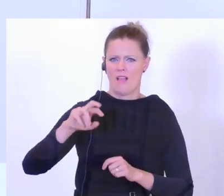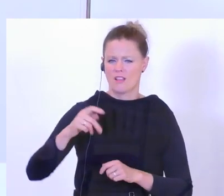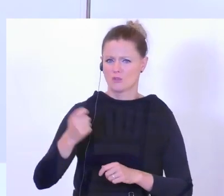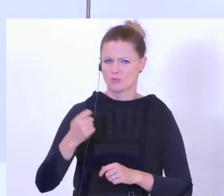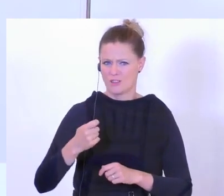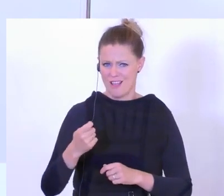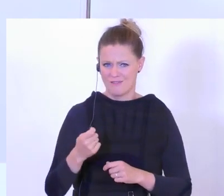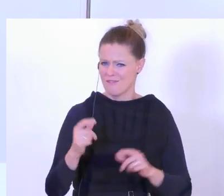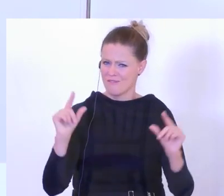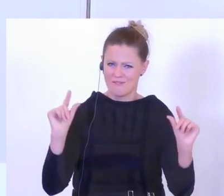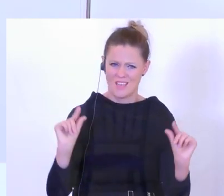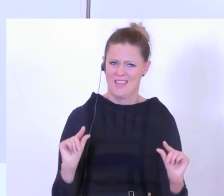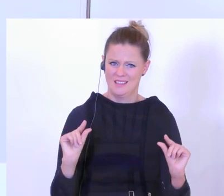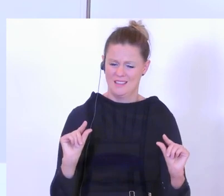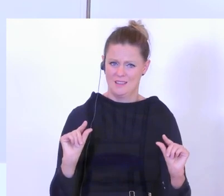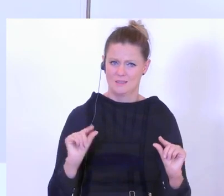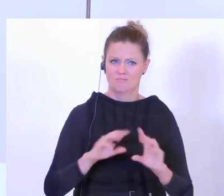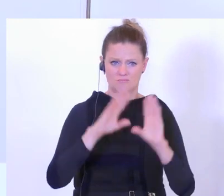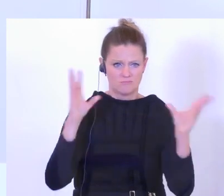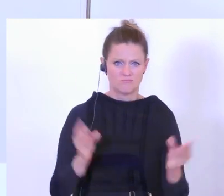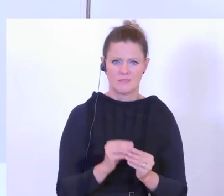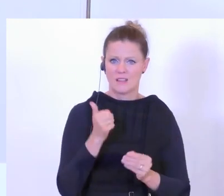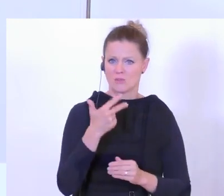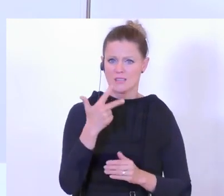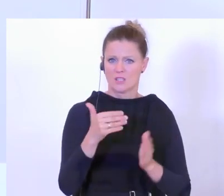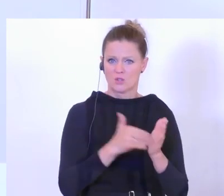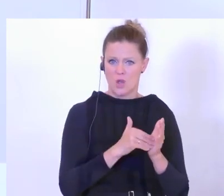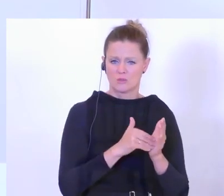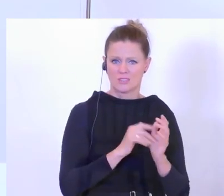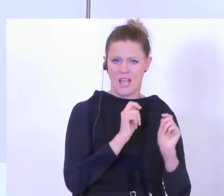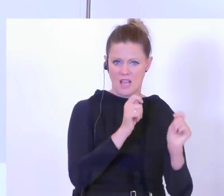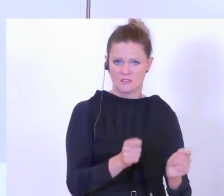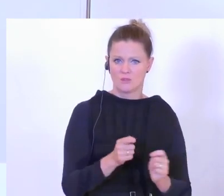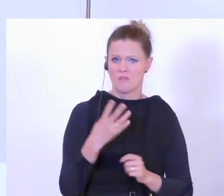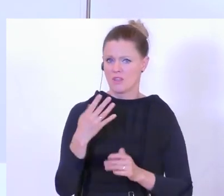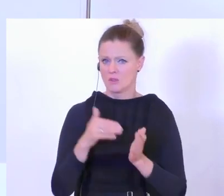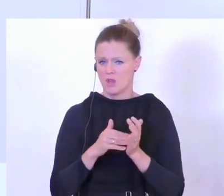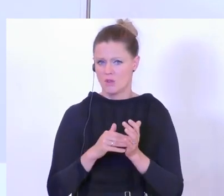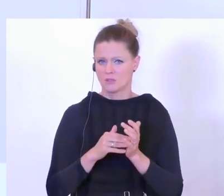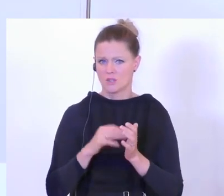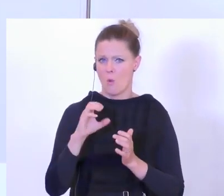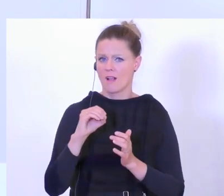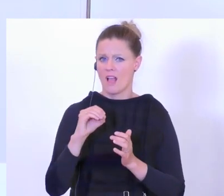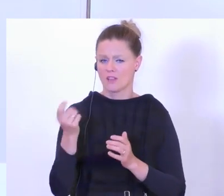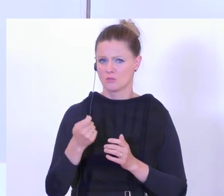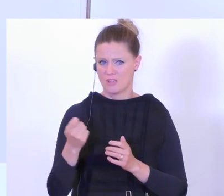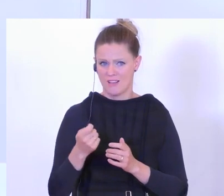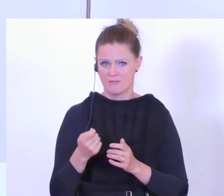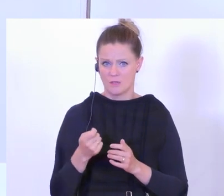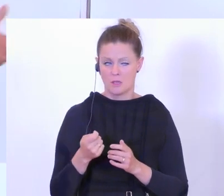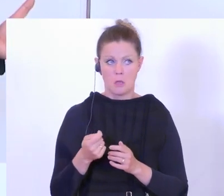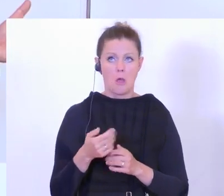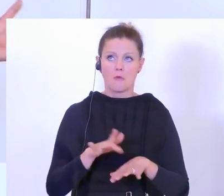Erinnern Sie sich, wir haben in der Summe ca. 31.000 Anzeigen und ca. 4.000 Organstrafmandate. Das klingt viel und ist aber in der